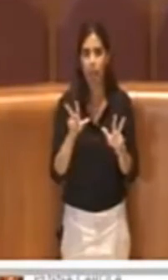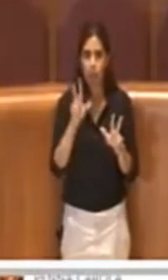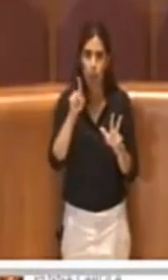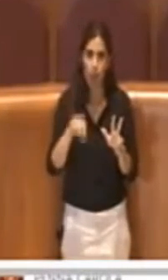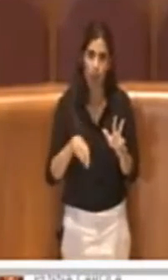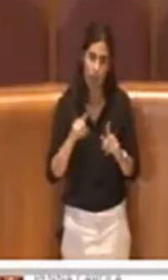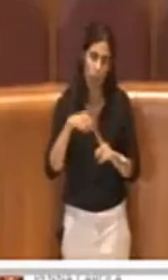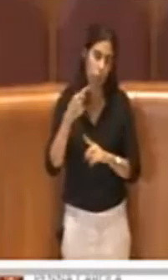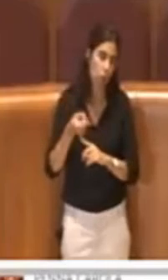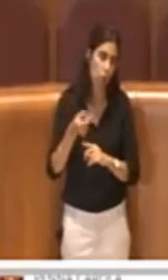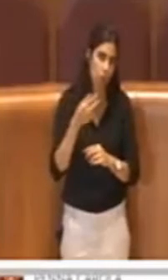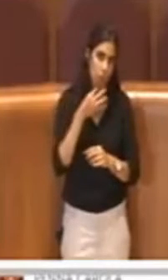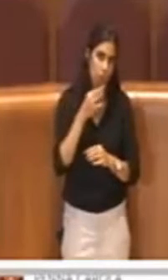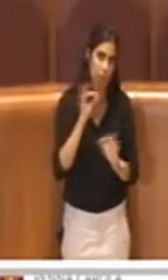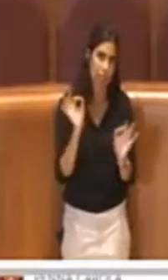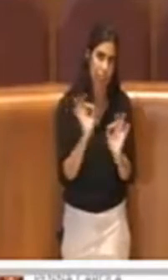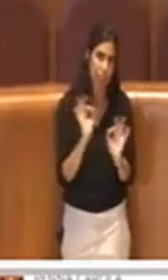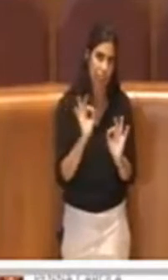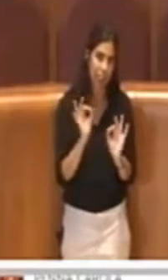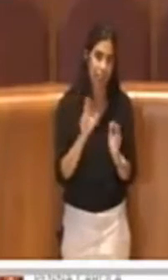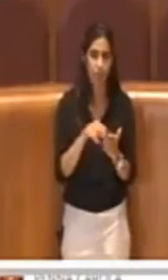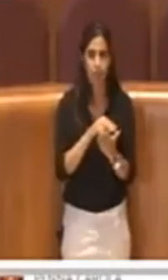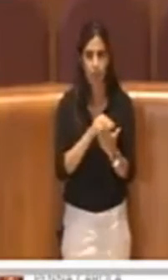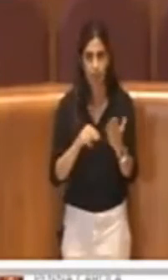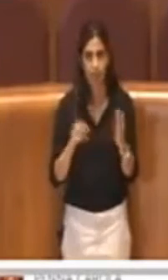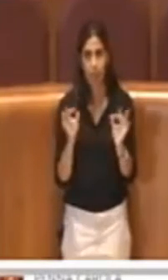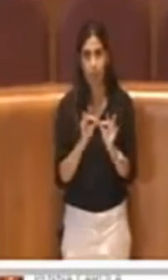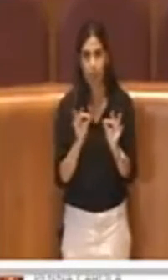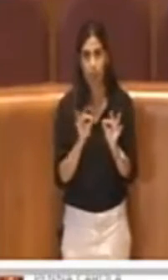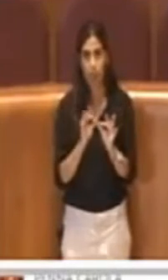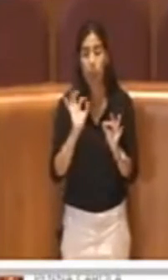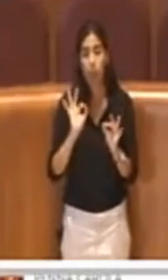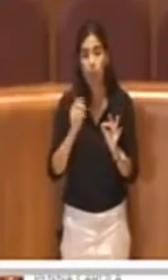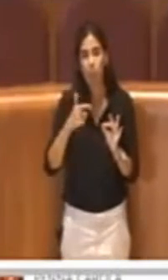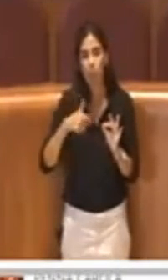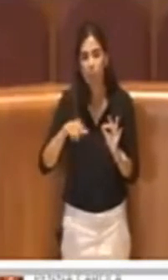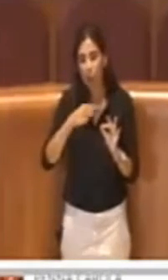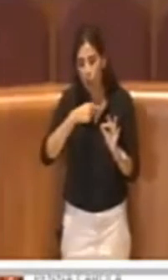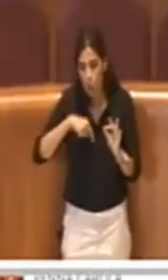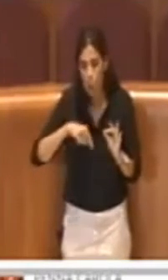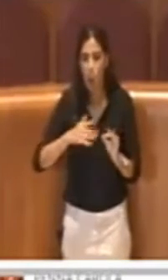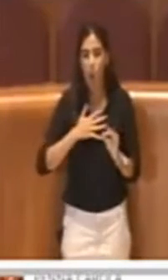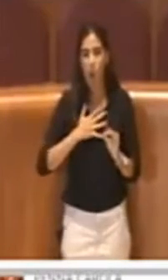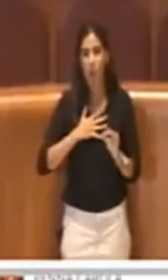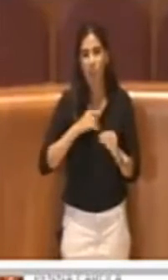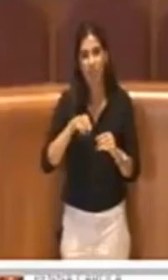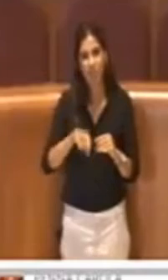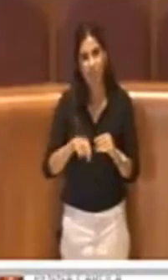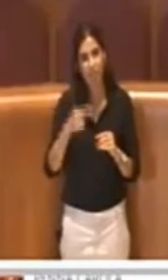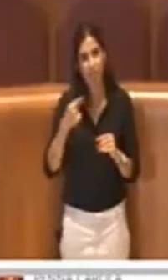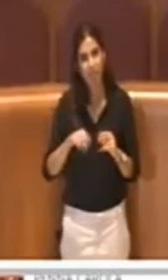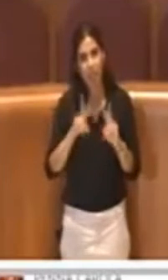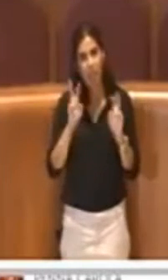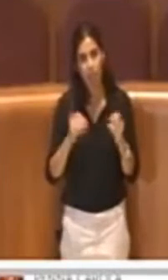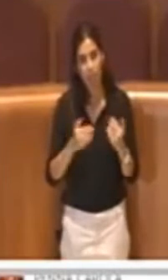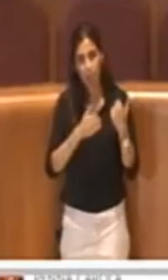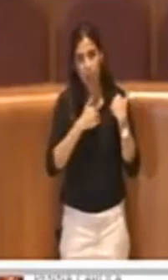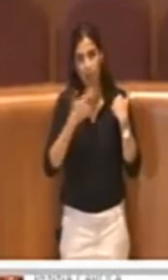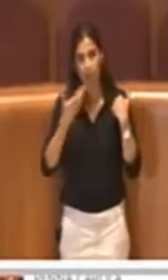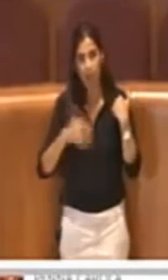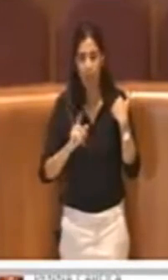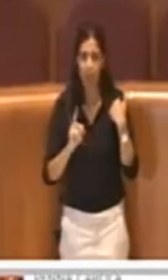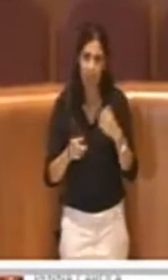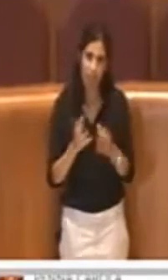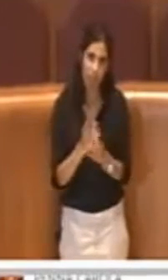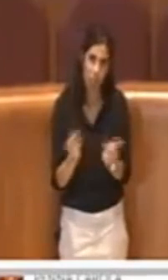interverrò dopo, proprio perché ci siamo noi stessi occupati del tema che sta arrivando a risoluzione,